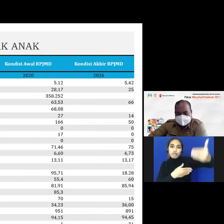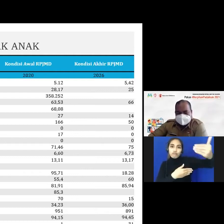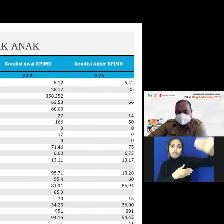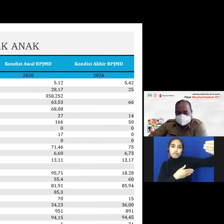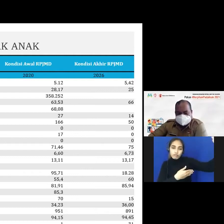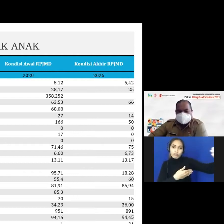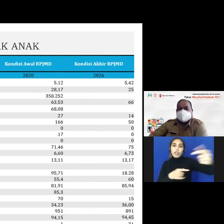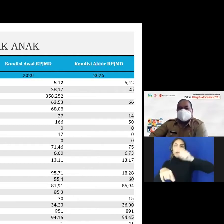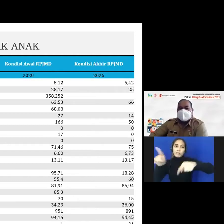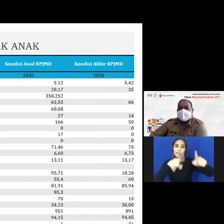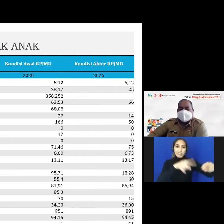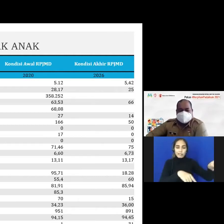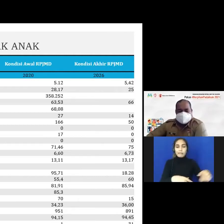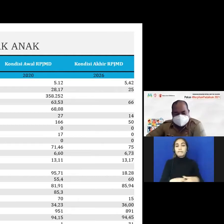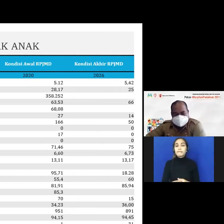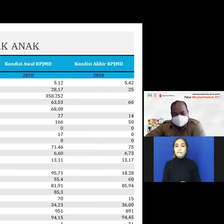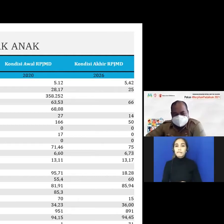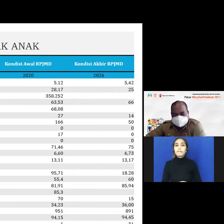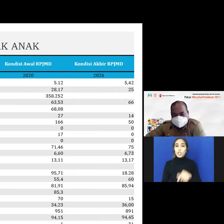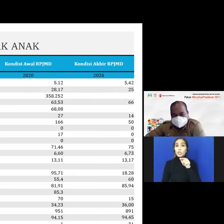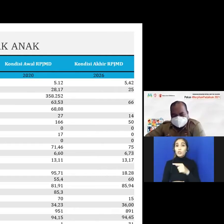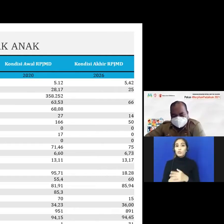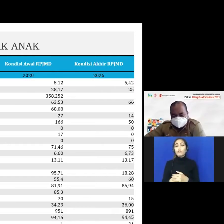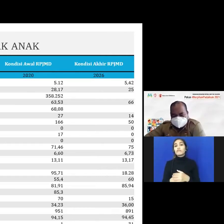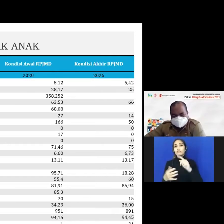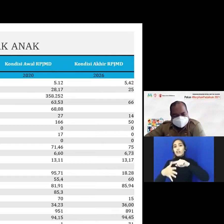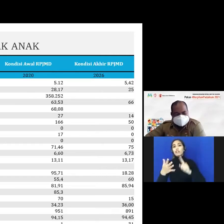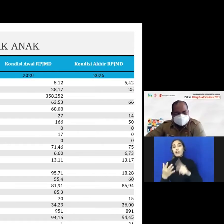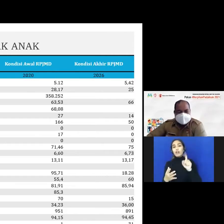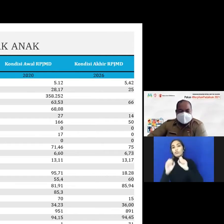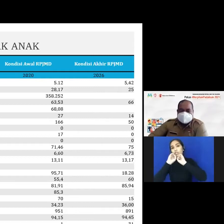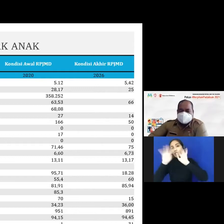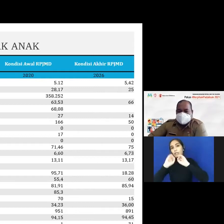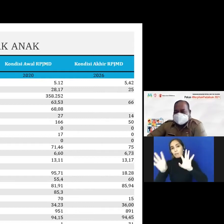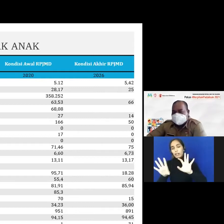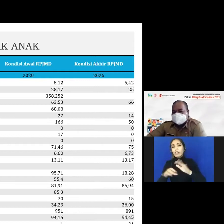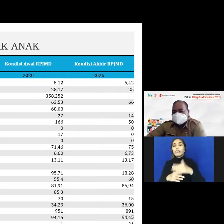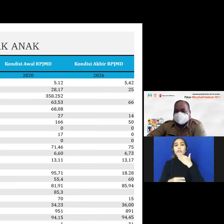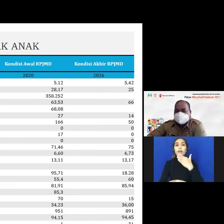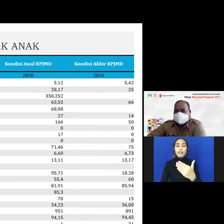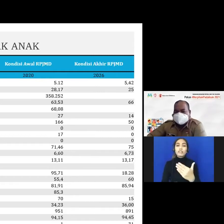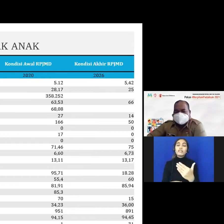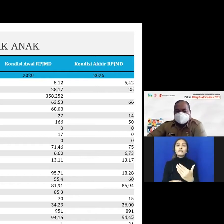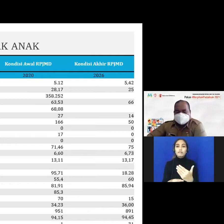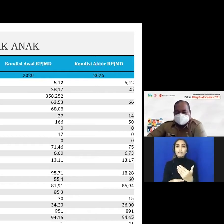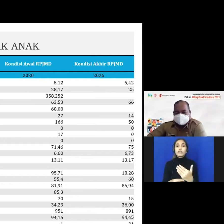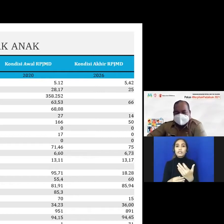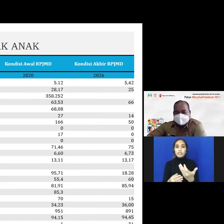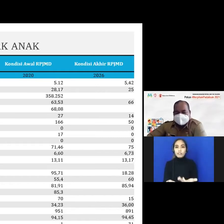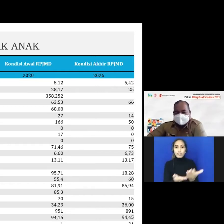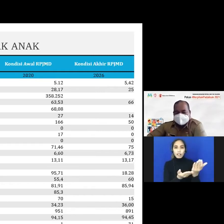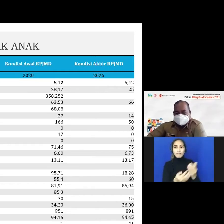-masing perangkat daerah saya kira ini beberapa hal yang perlu kami sampaikan terima kasih dan saya kembalikan